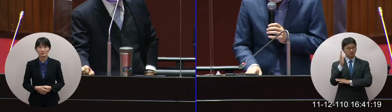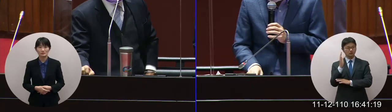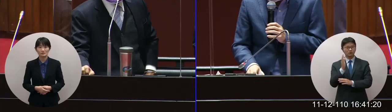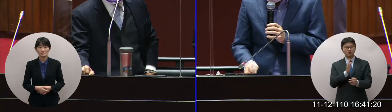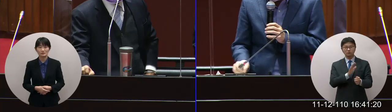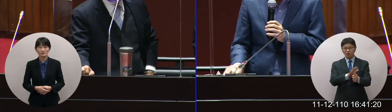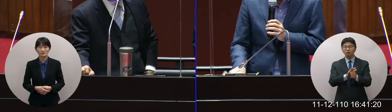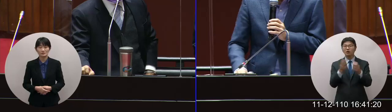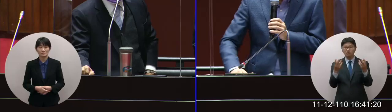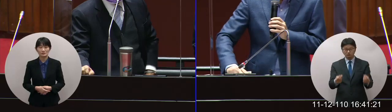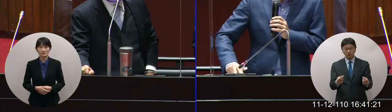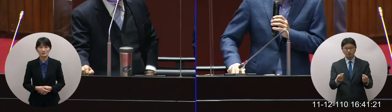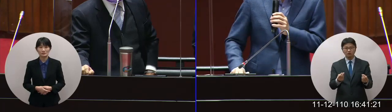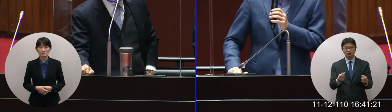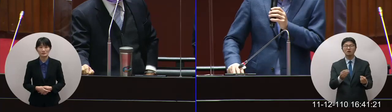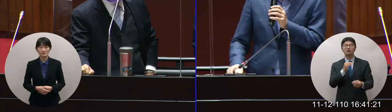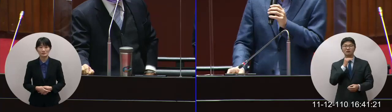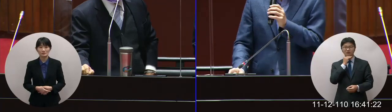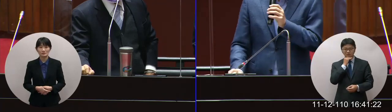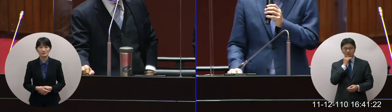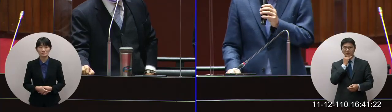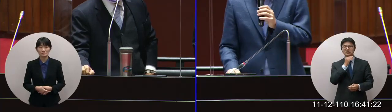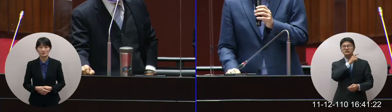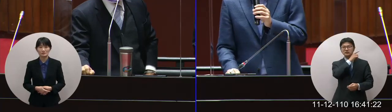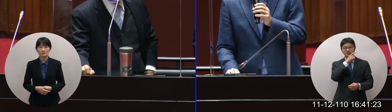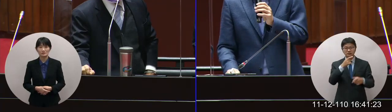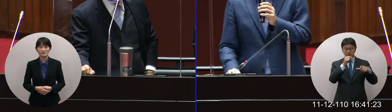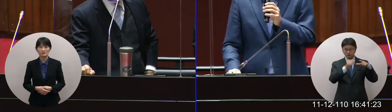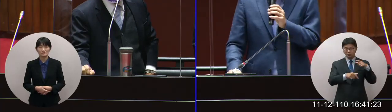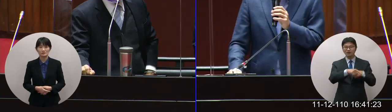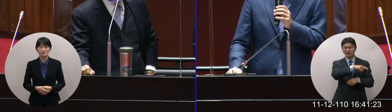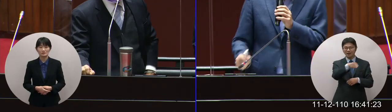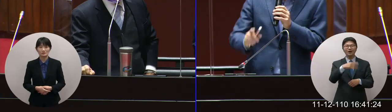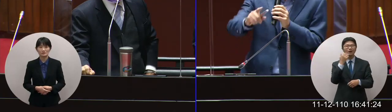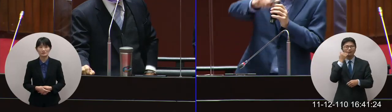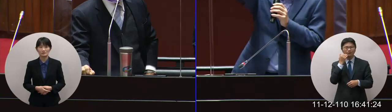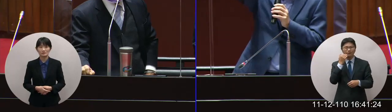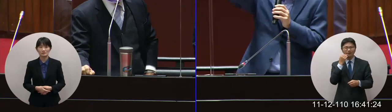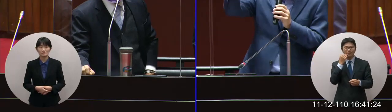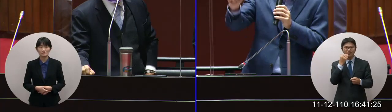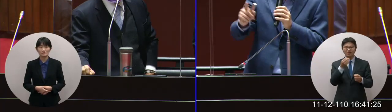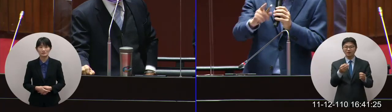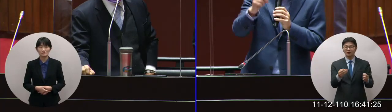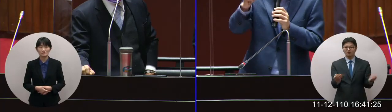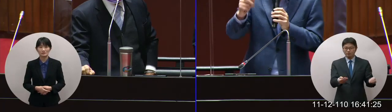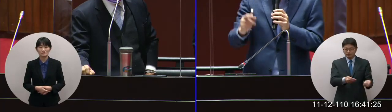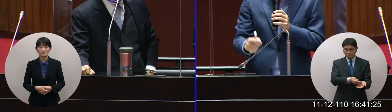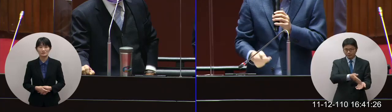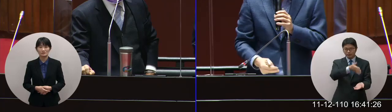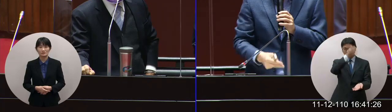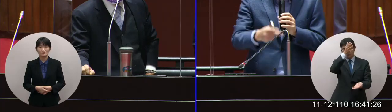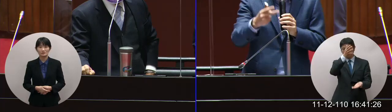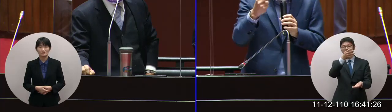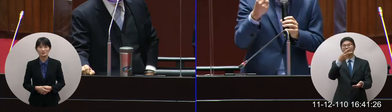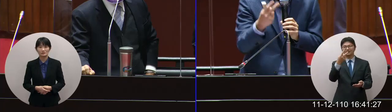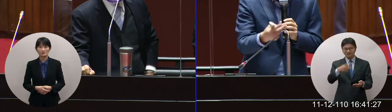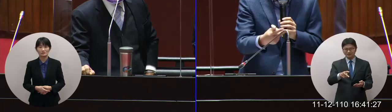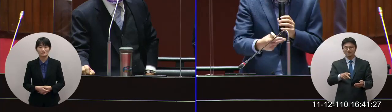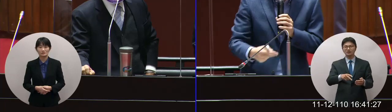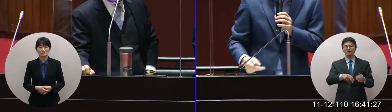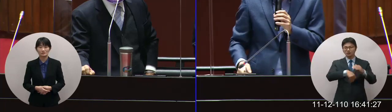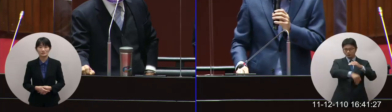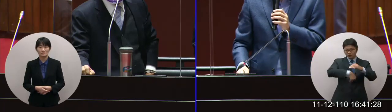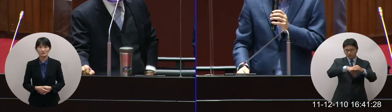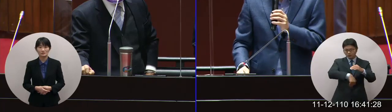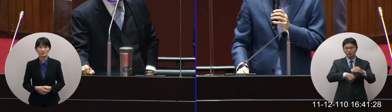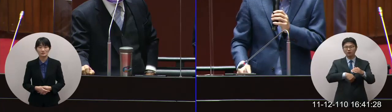我們去期待說民間的建商要蓋房子你除了你的住戶之外再多挖兩